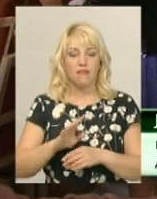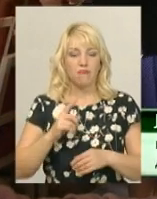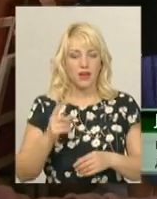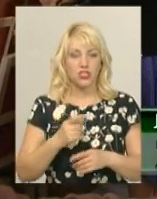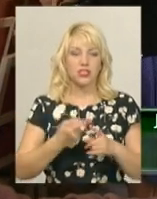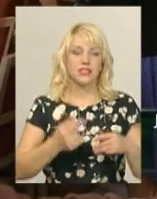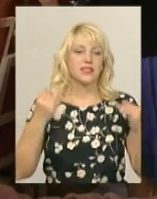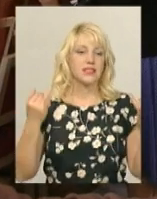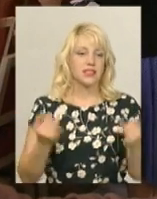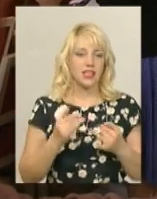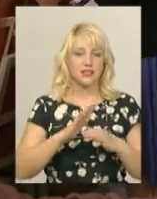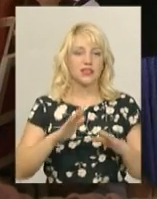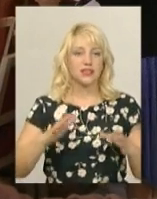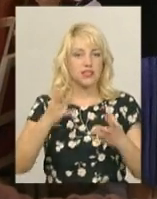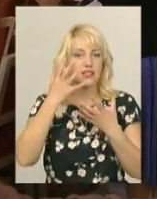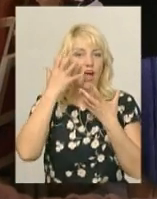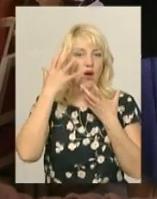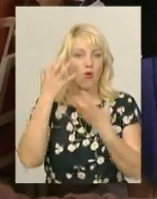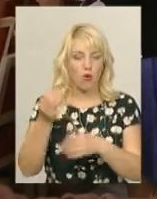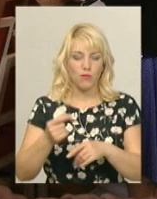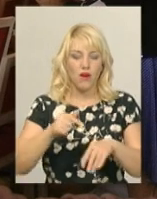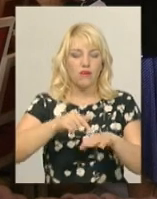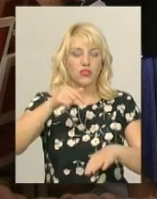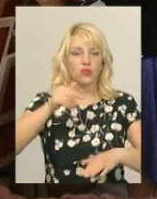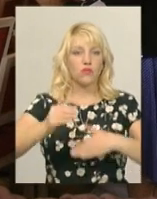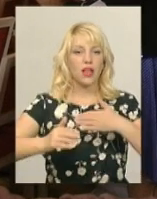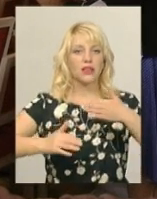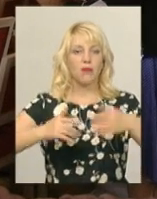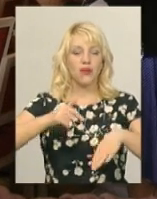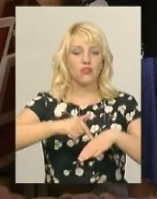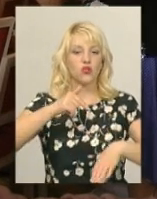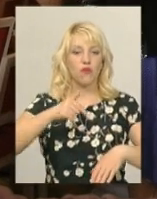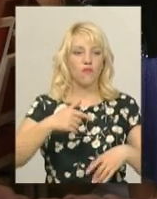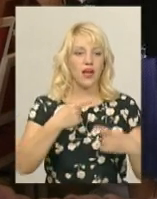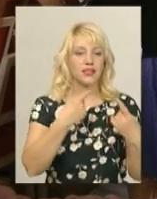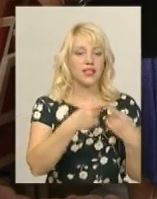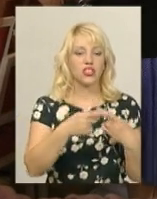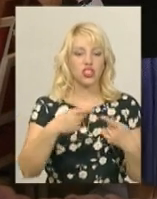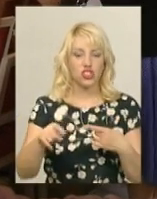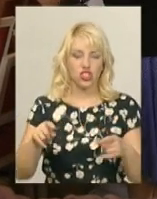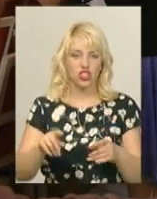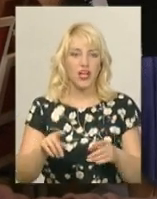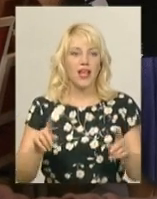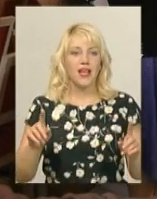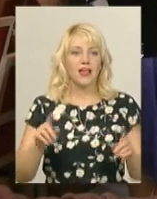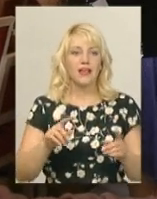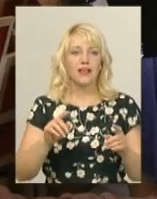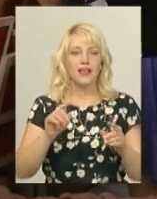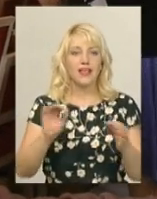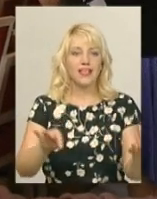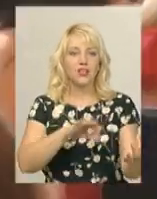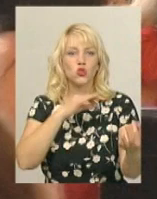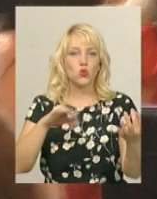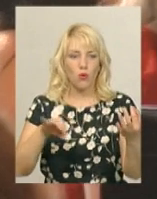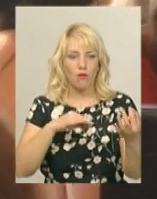надзвичайно цікаво. Діти захоплюються, діти відчувають тембри, вони зростають і відчувають тембри інших інструментів. А це надзвичайно важливе для професійного зростання